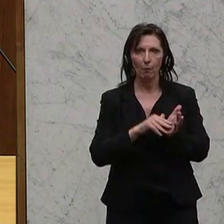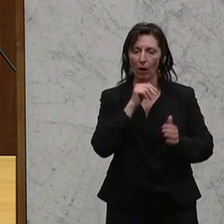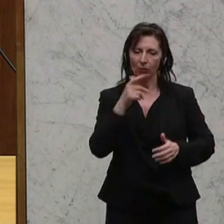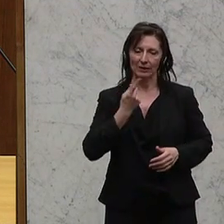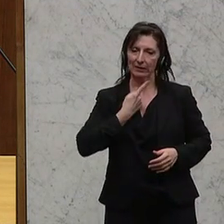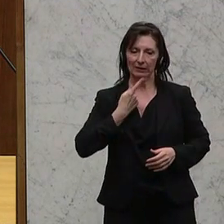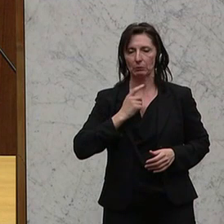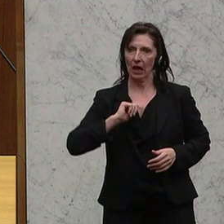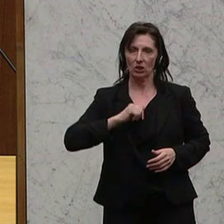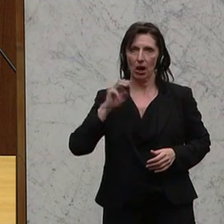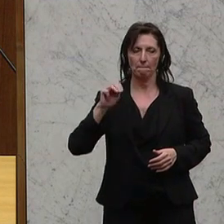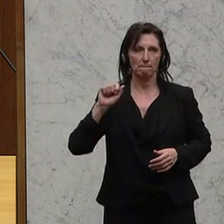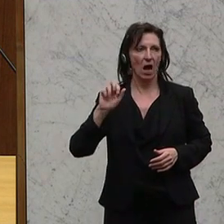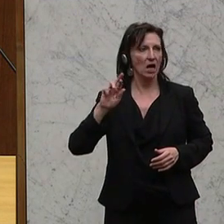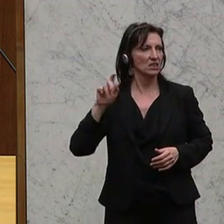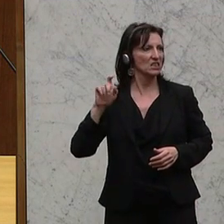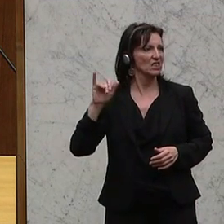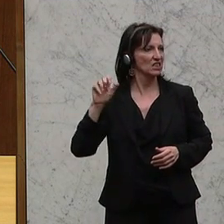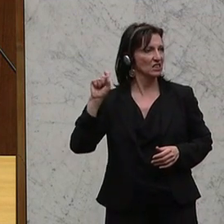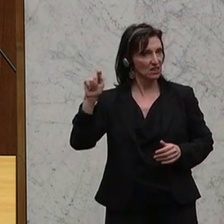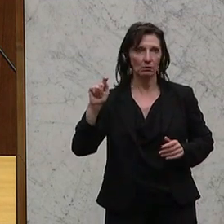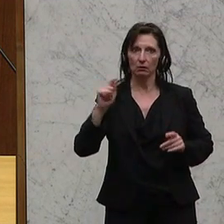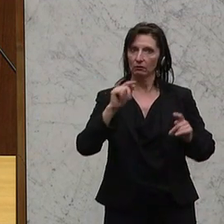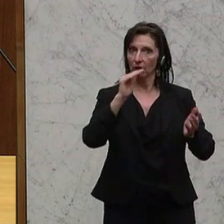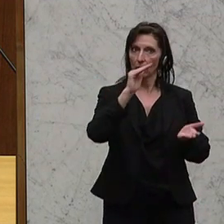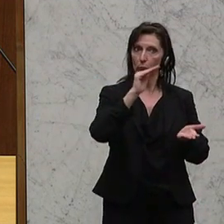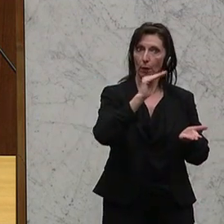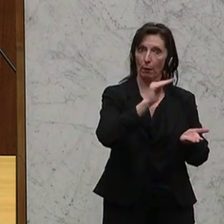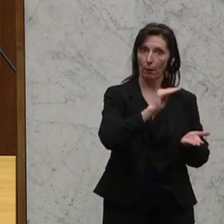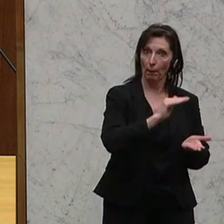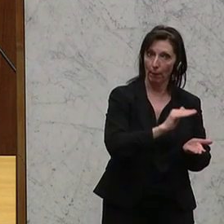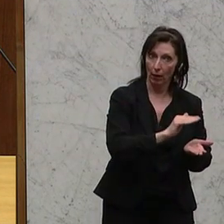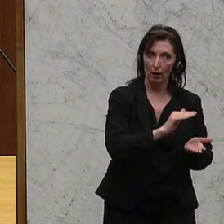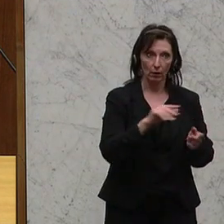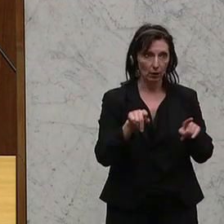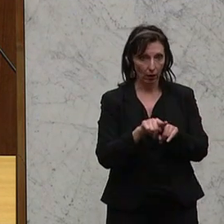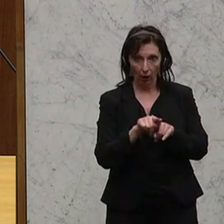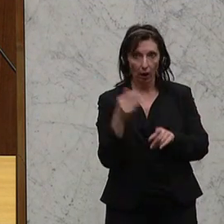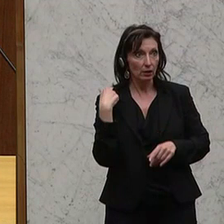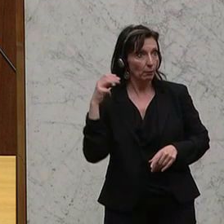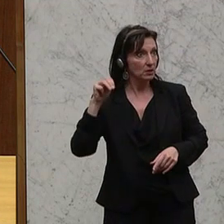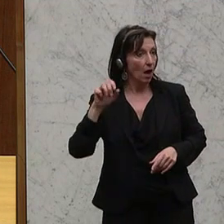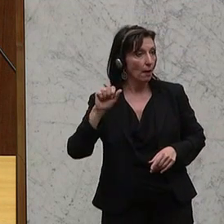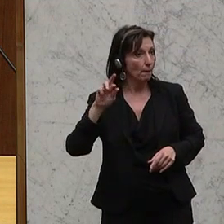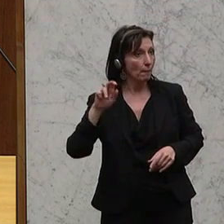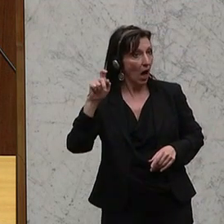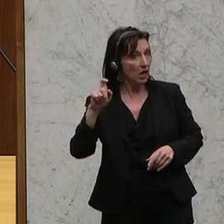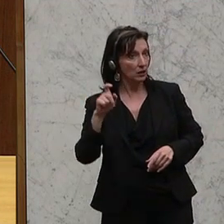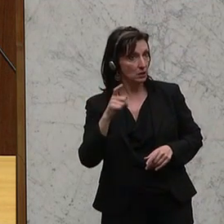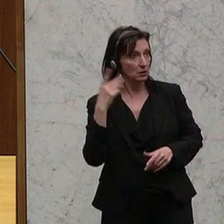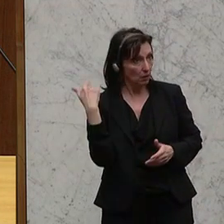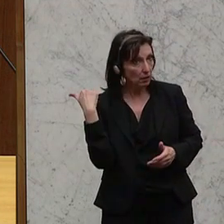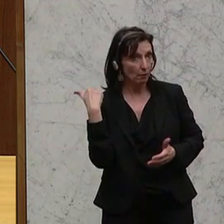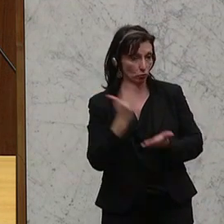zu begreifen, hat das einen tendenziellen Bias nach unten. Gerade so weit, wie der alte Marx schon gesagt hat, bis das Subsistenzniveau